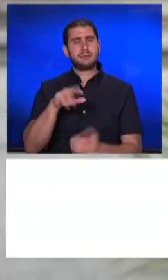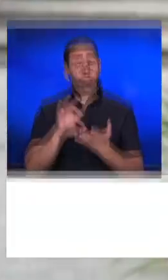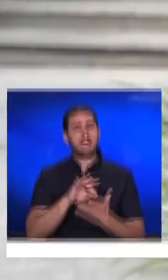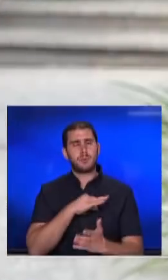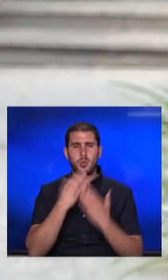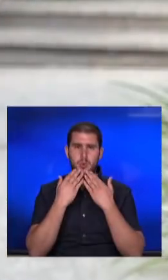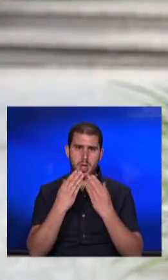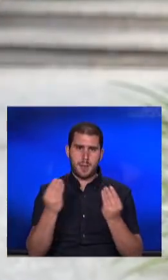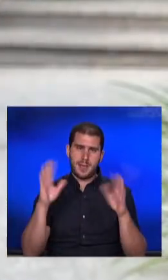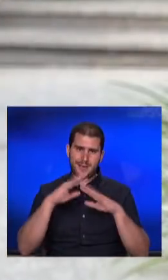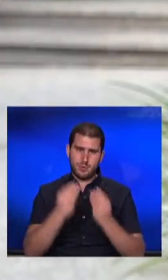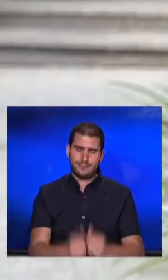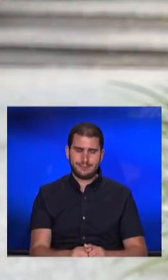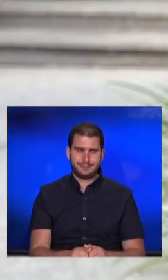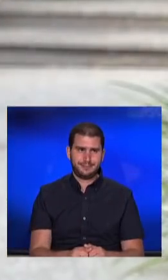רבה שהייתי איתנו ערב טוב.